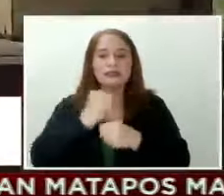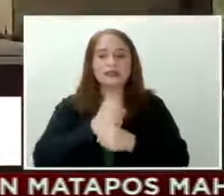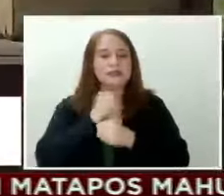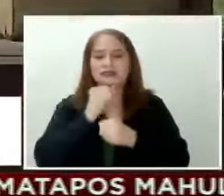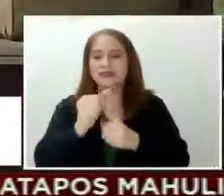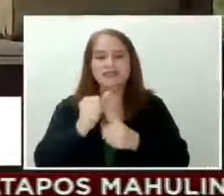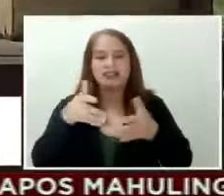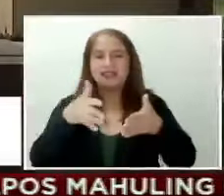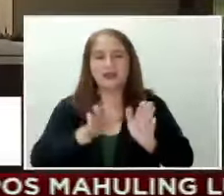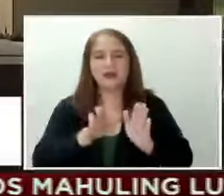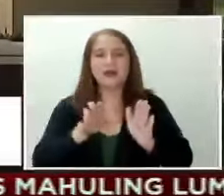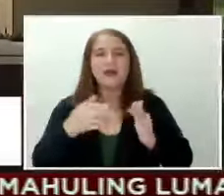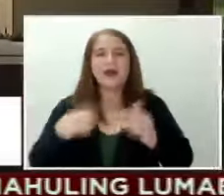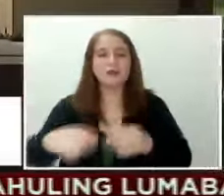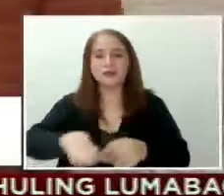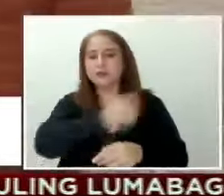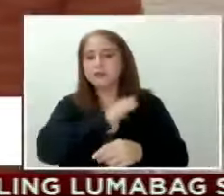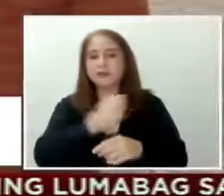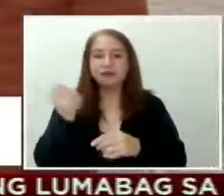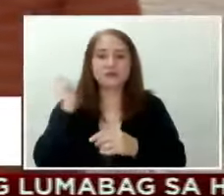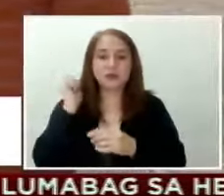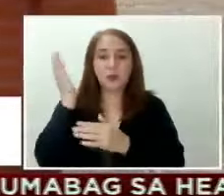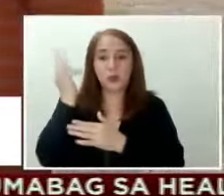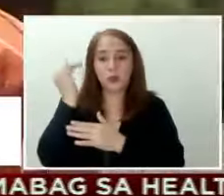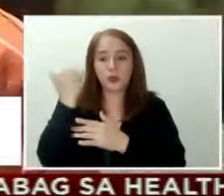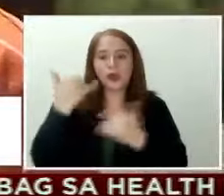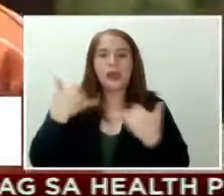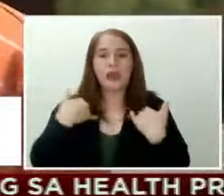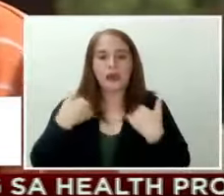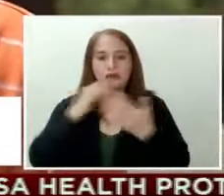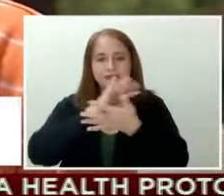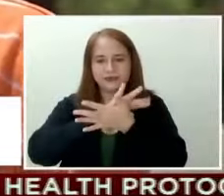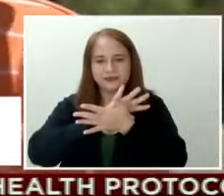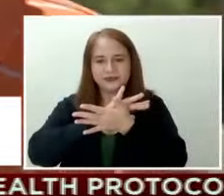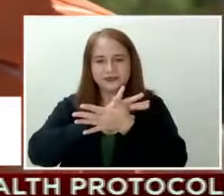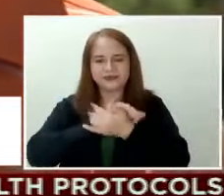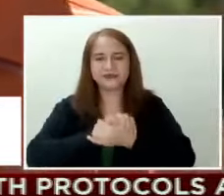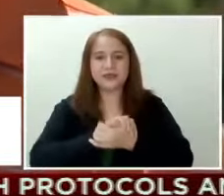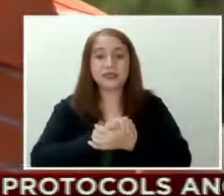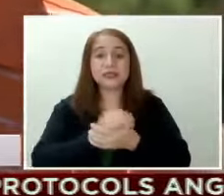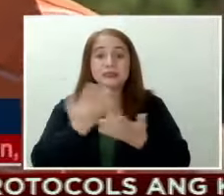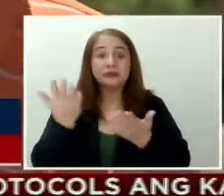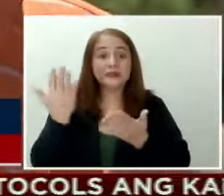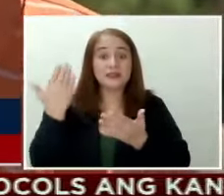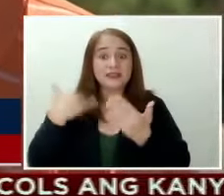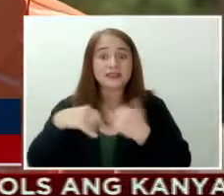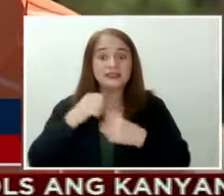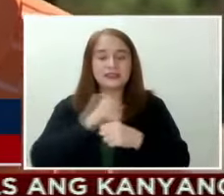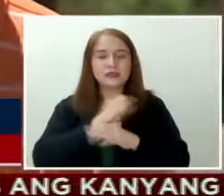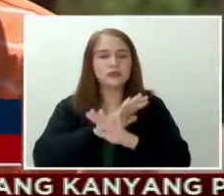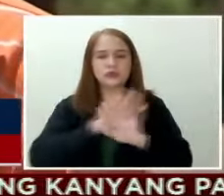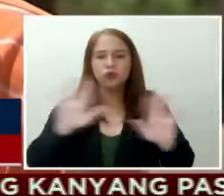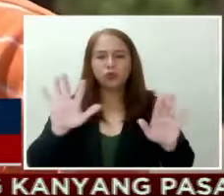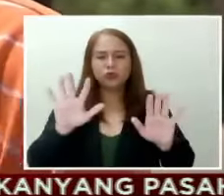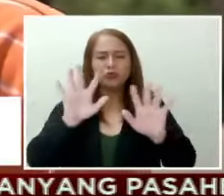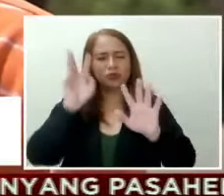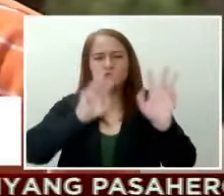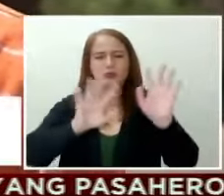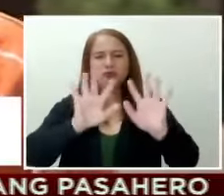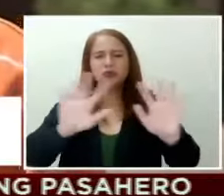pinayagan ang mga namamanata dahil nga may pandemia. Mga panahon na ito, sanay huwag na kayong mag-abala pa na